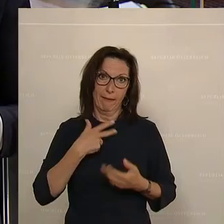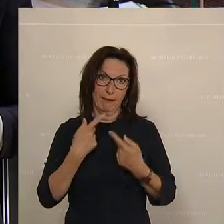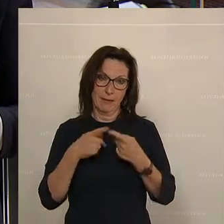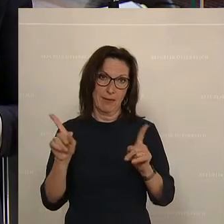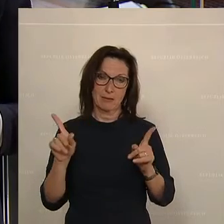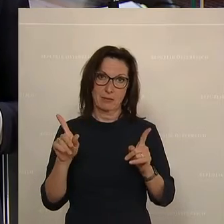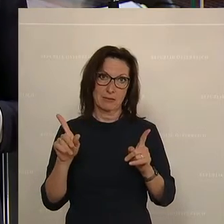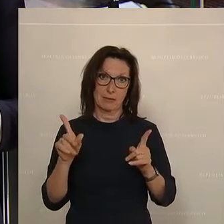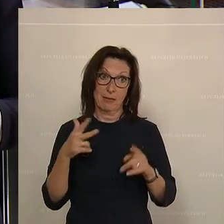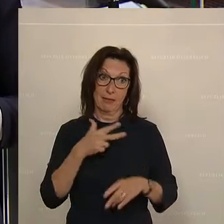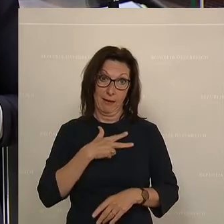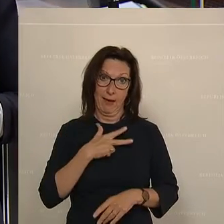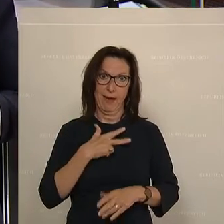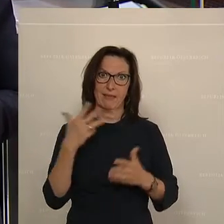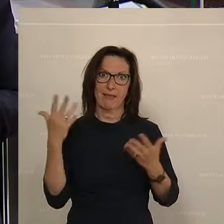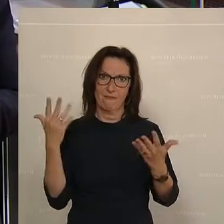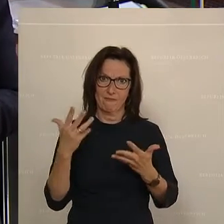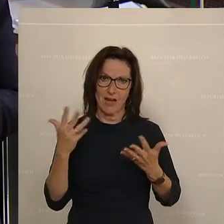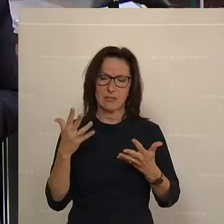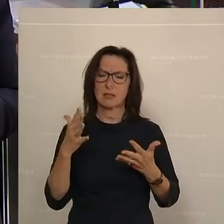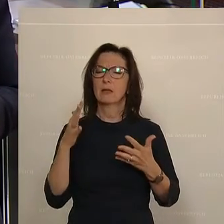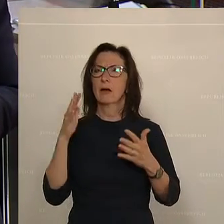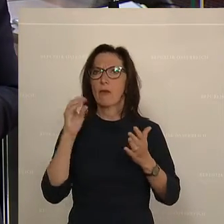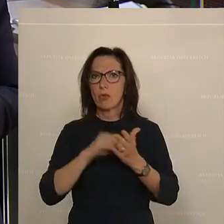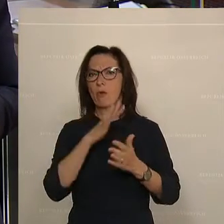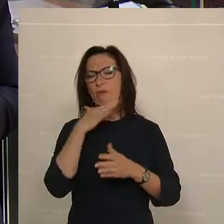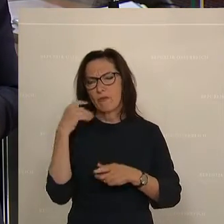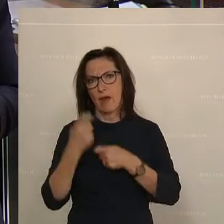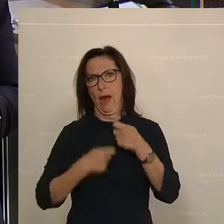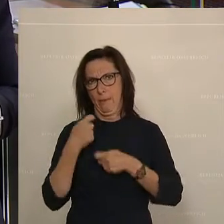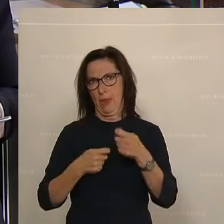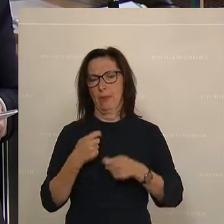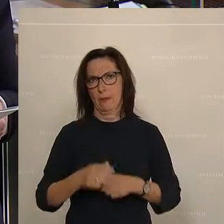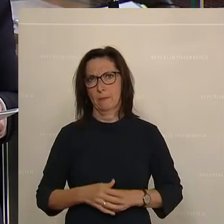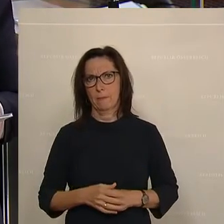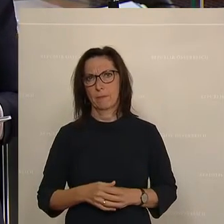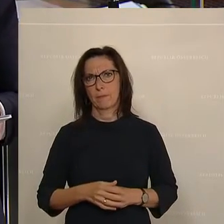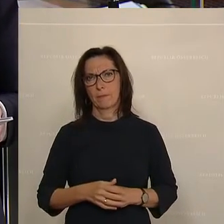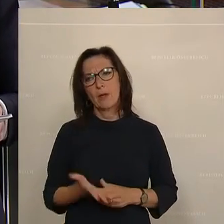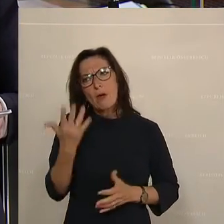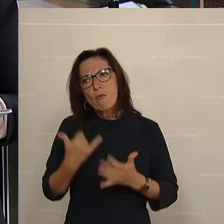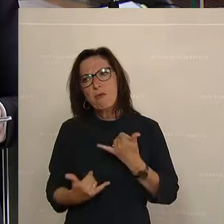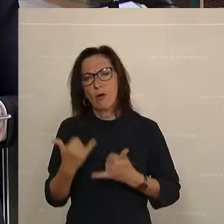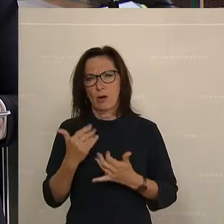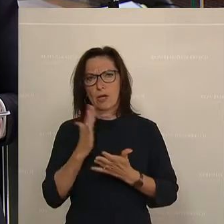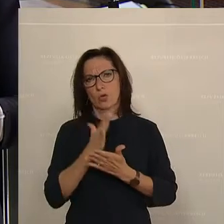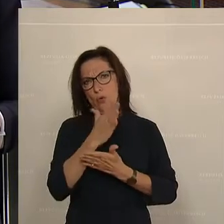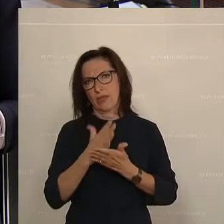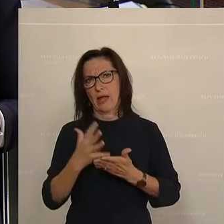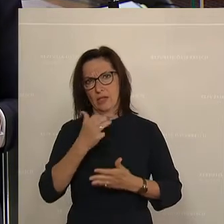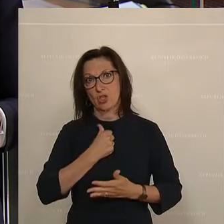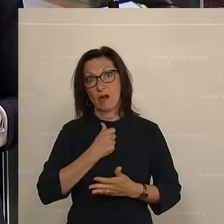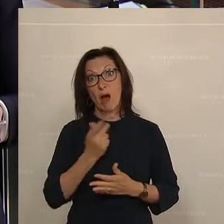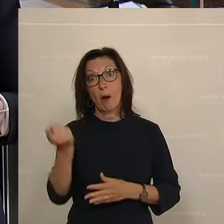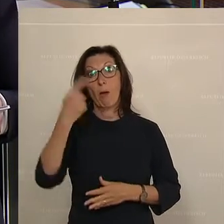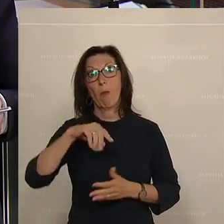Die Realität ist, es liegt noch viel Arbeit vor uns. Wir haben ein Stück des Weges bereits im letzten Jahr erledigt. Es liegt aber noch viel Arbeit